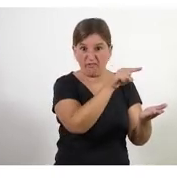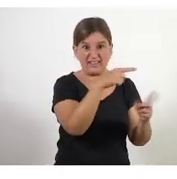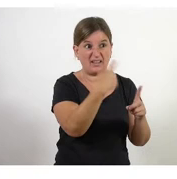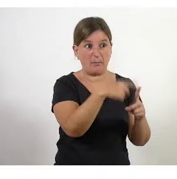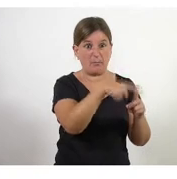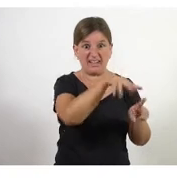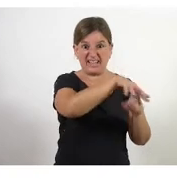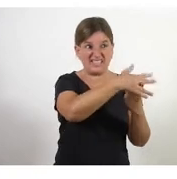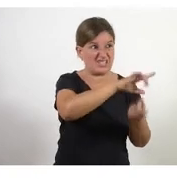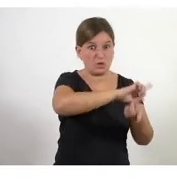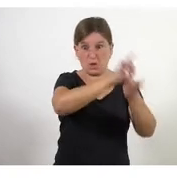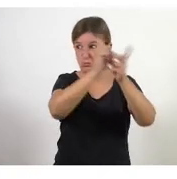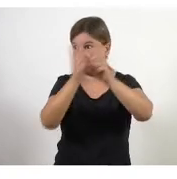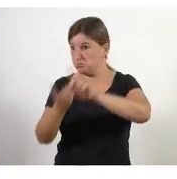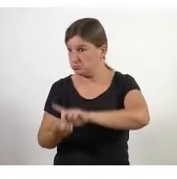món canvia